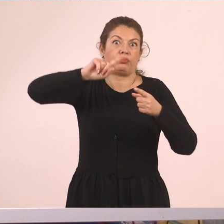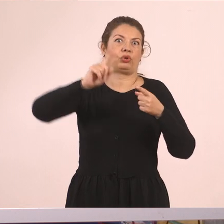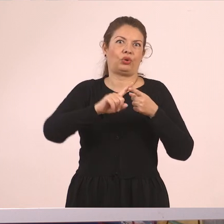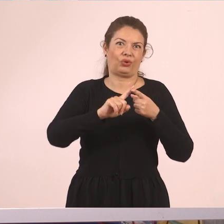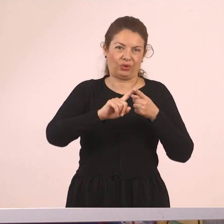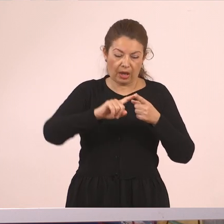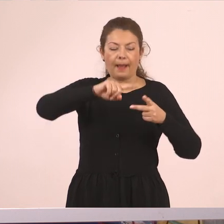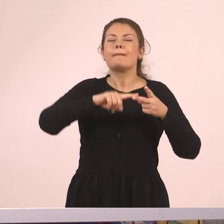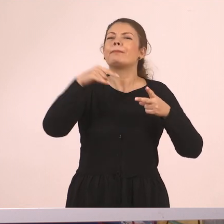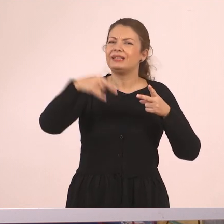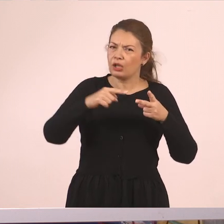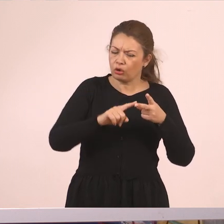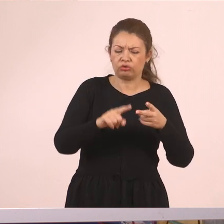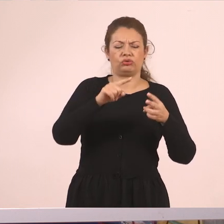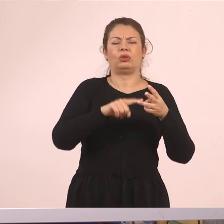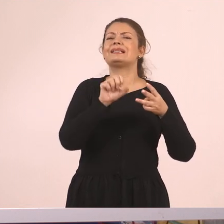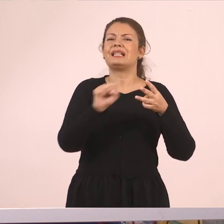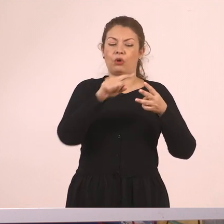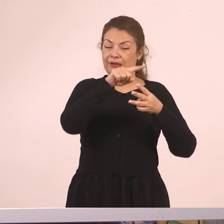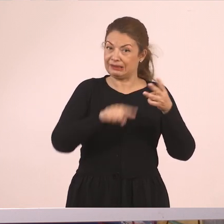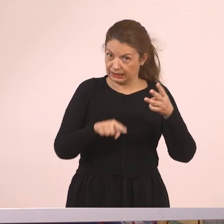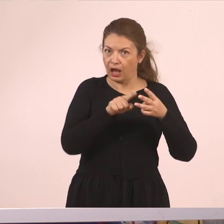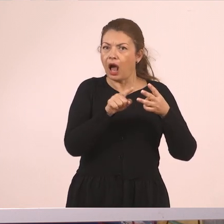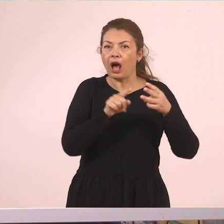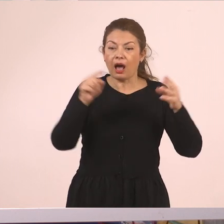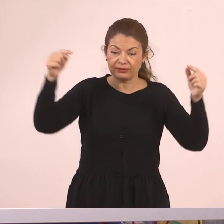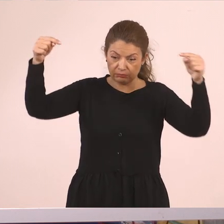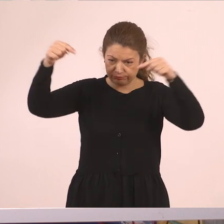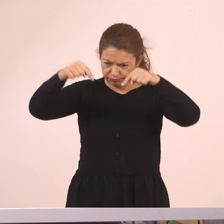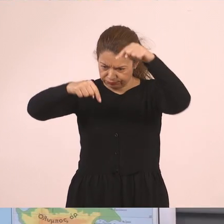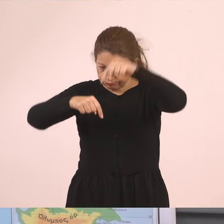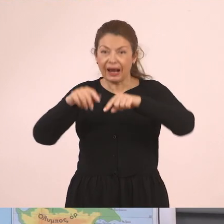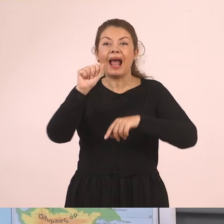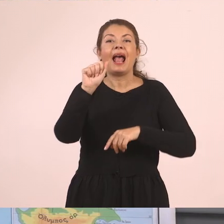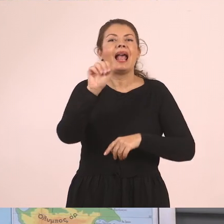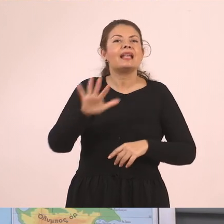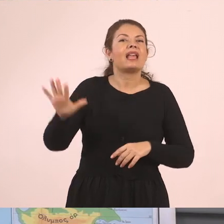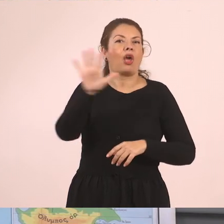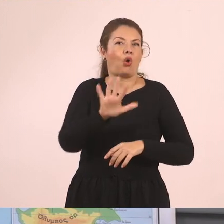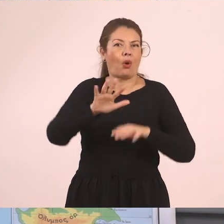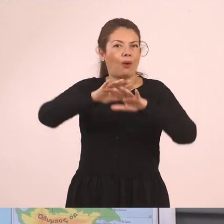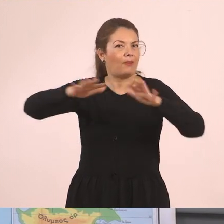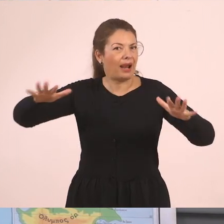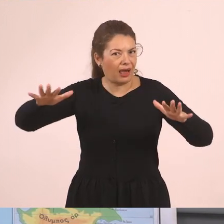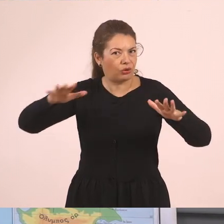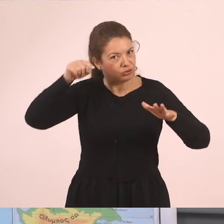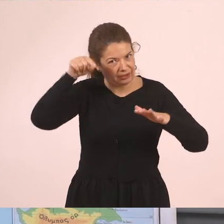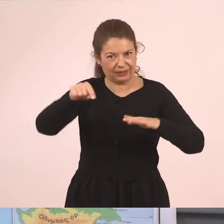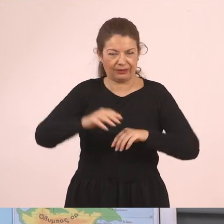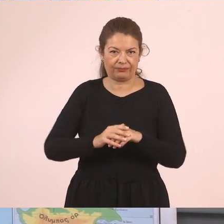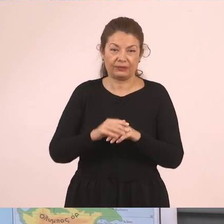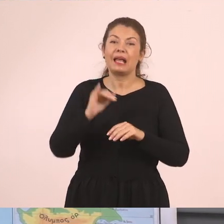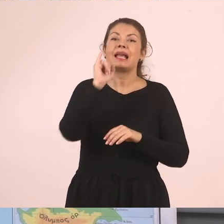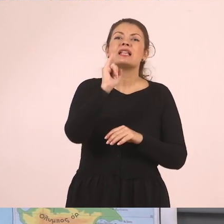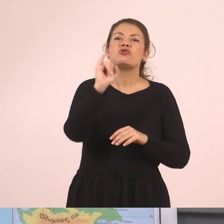μαζί με τον Πινιό και τον Στριμώνα, εκβάλλουν στο Αιγαίο Πέλαγος. Πάμε στο Ιόνιο